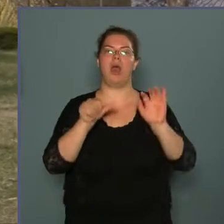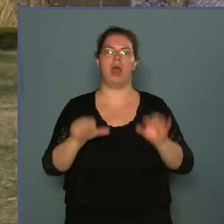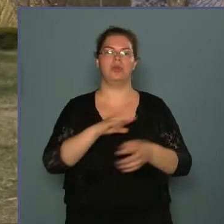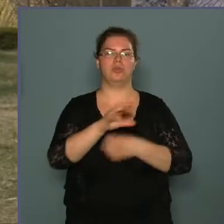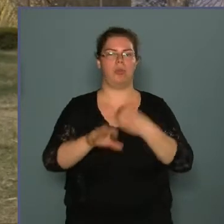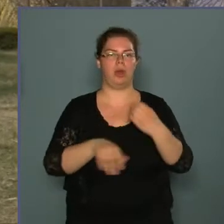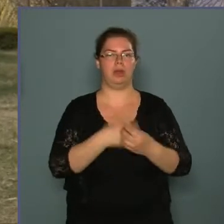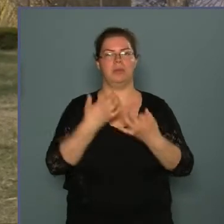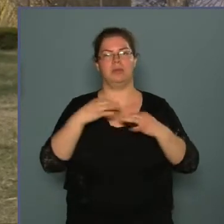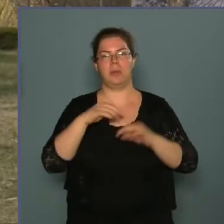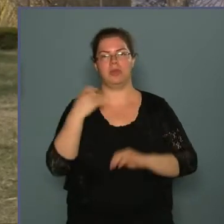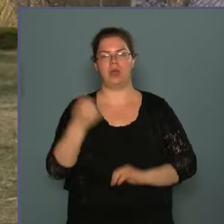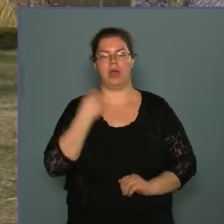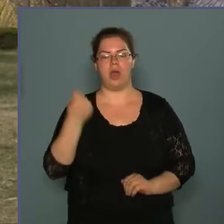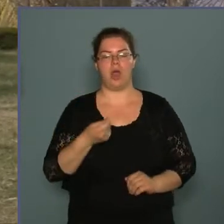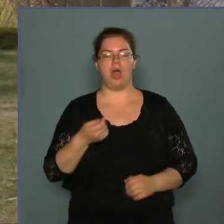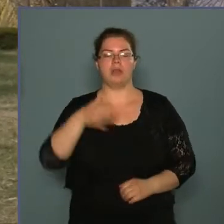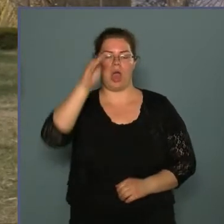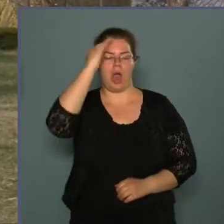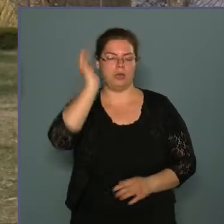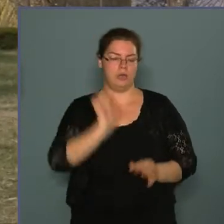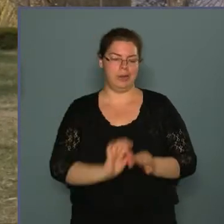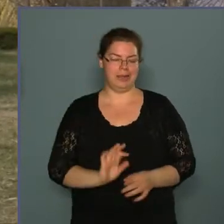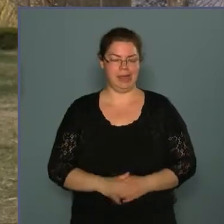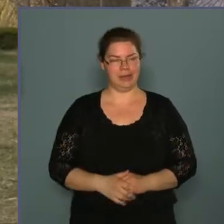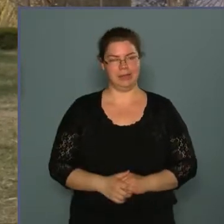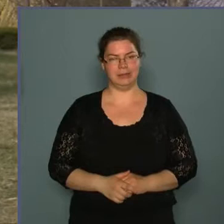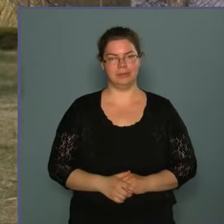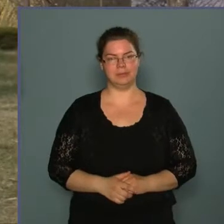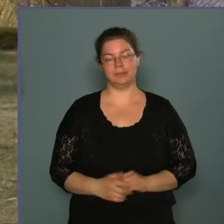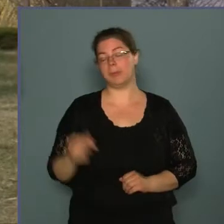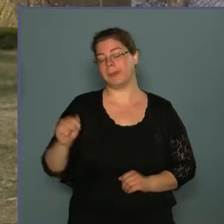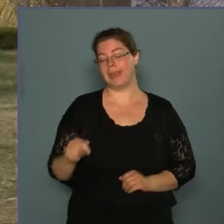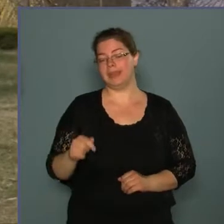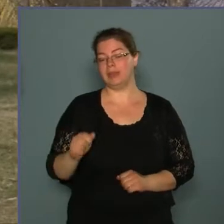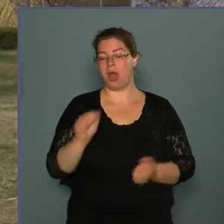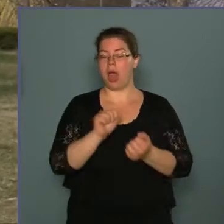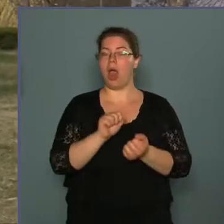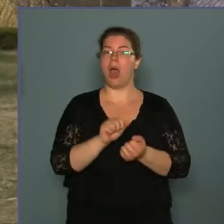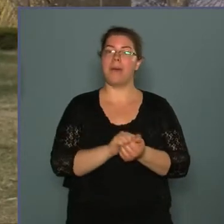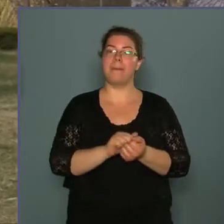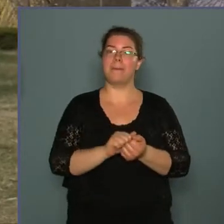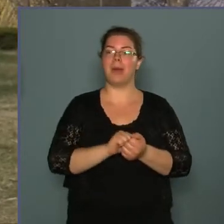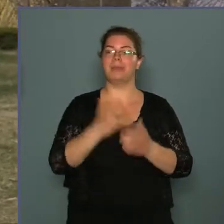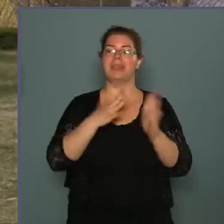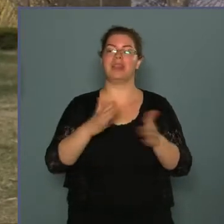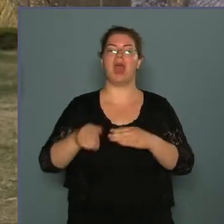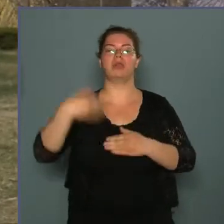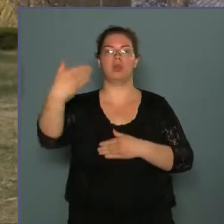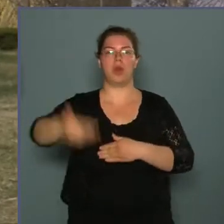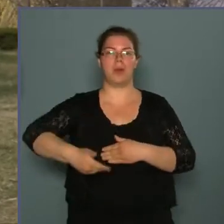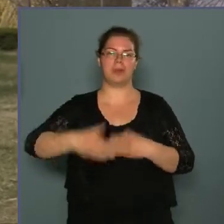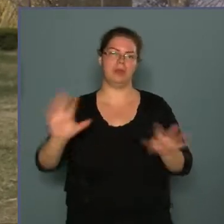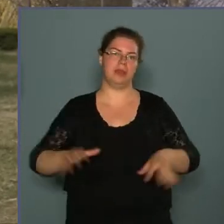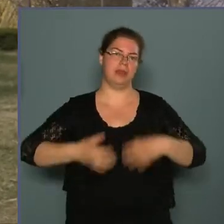forradalom és szabadságkarz hat történetét. Itt a papírgyár túloldalán hozták létre